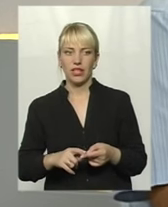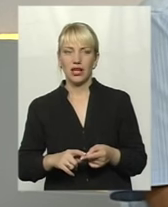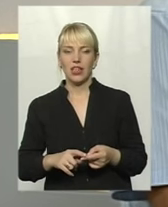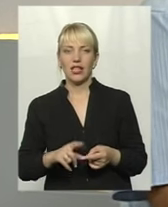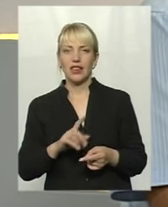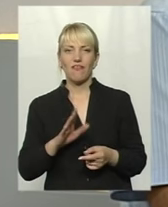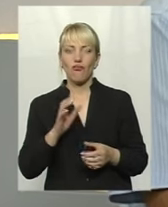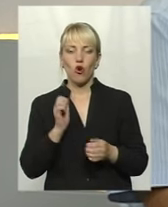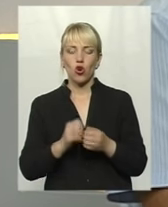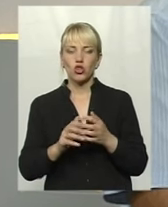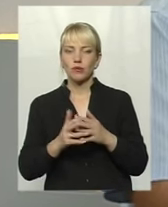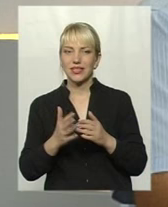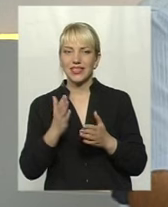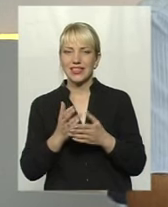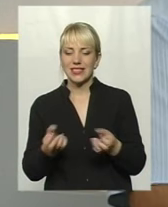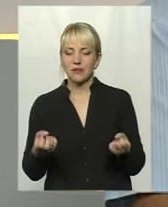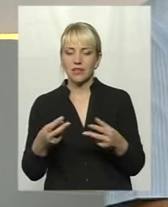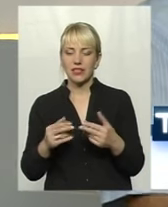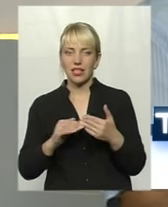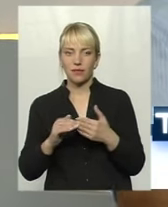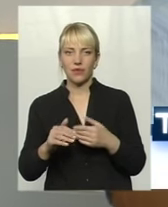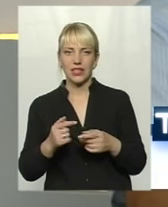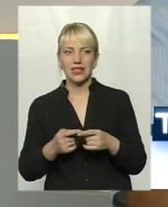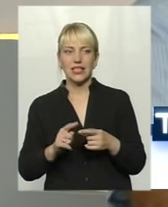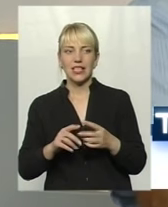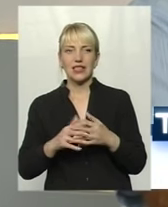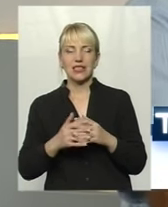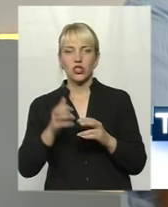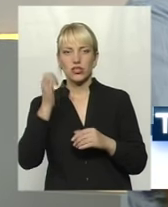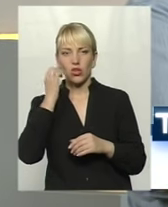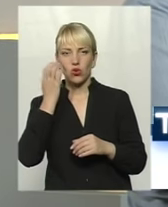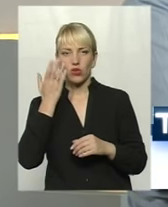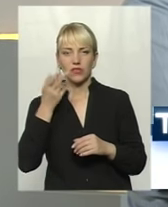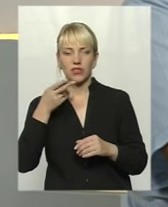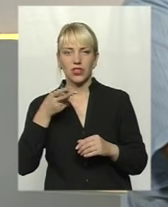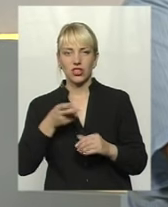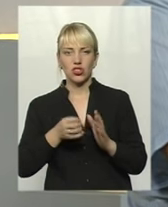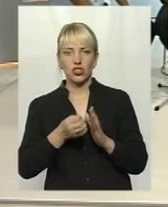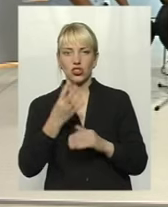є сміттєвий сміттєвий сміттєвий сміттєвий сміттєвий сміттєвий